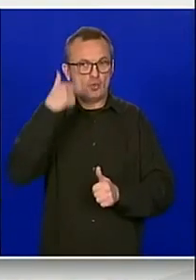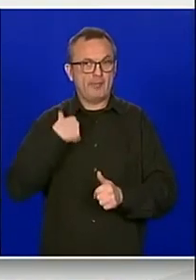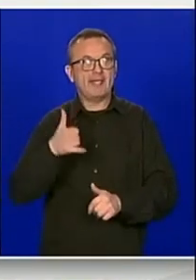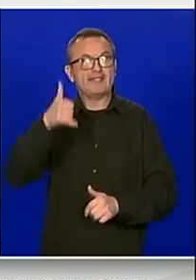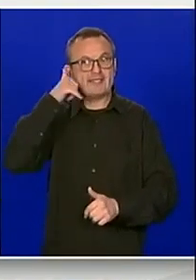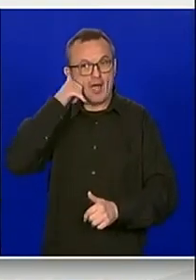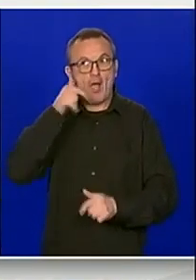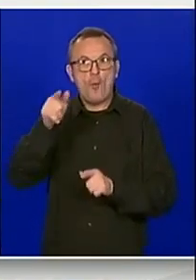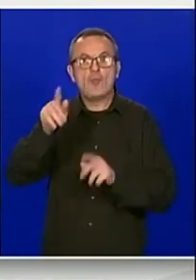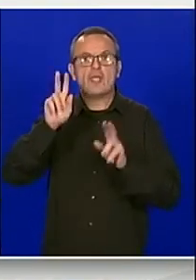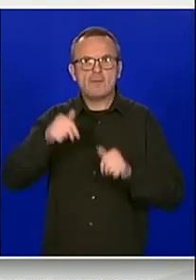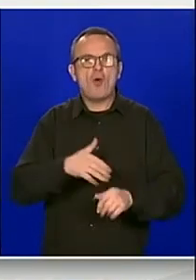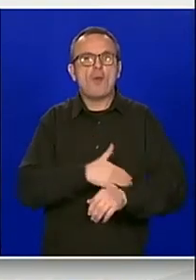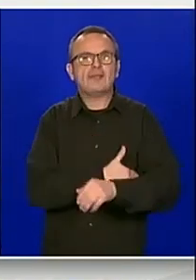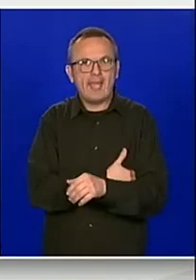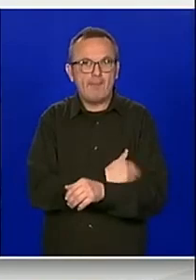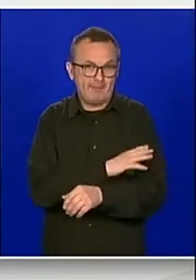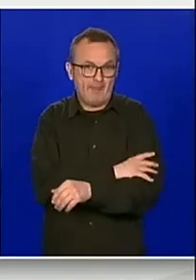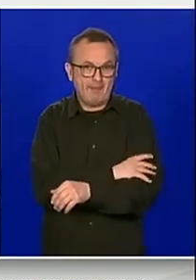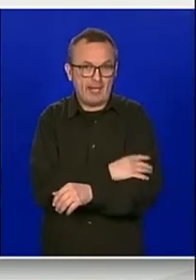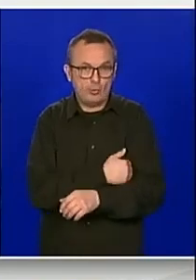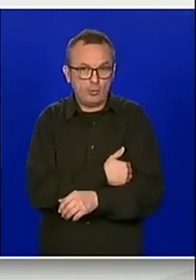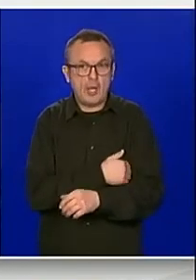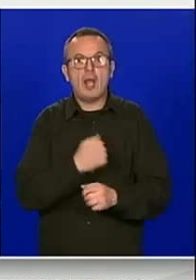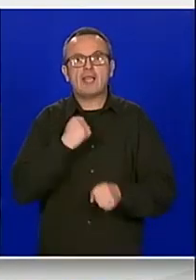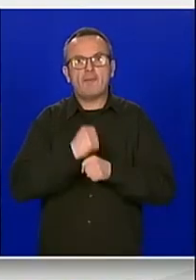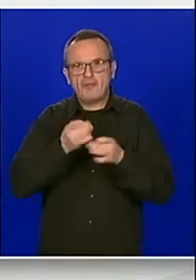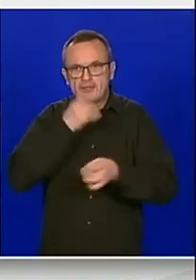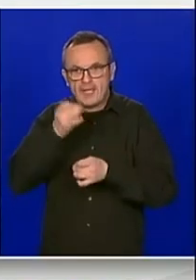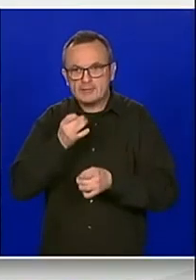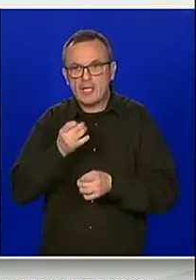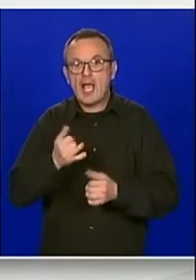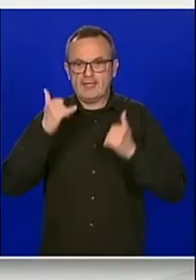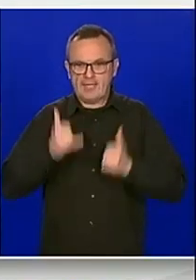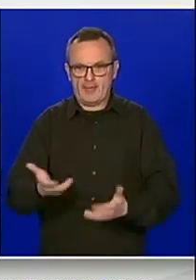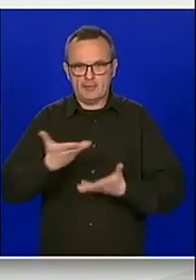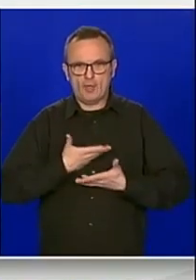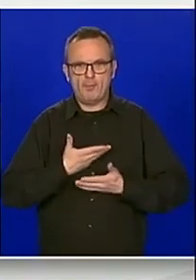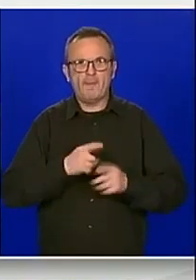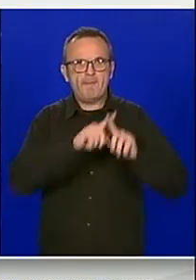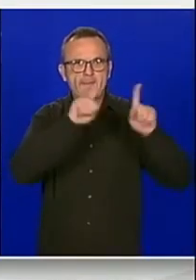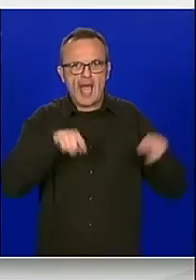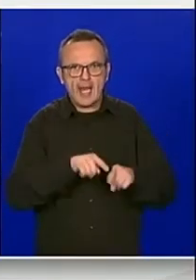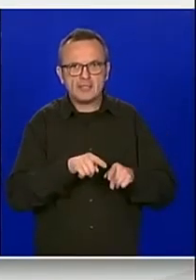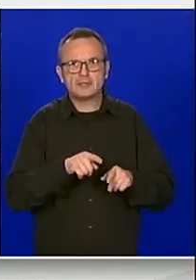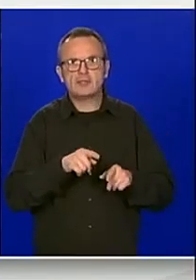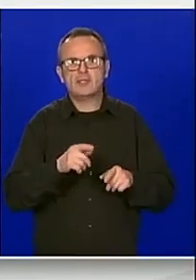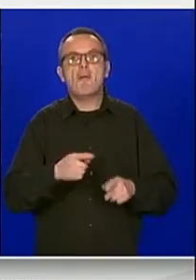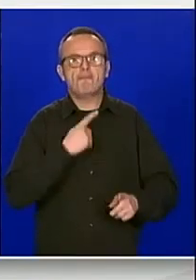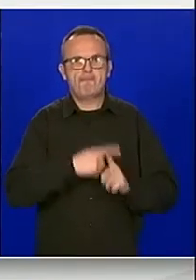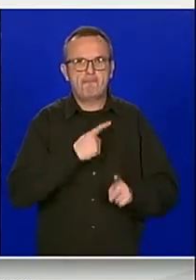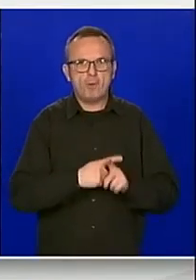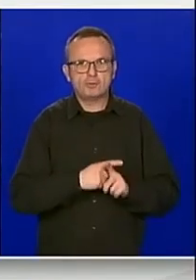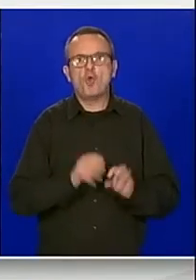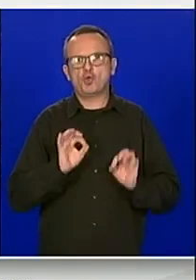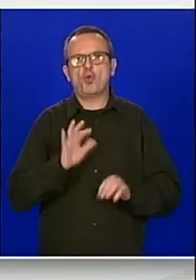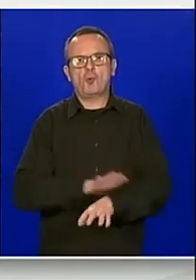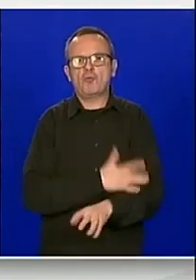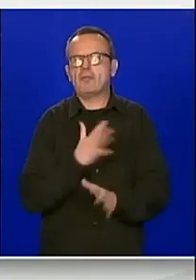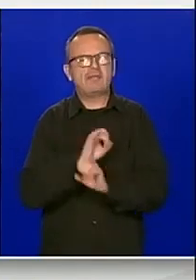temperaturu, pa se testirao i jutro si je pozitivan, došli je nalaz, ali dobro se osjeća i nema problema.